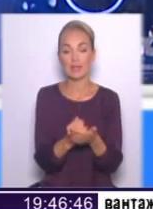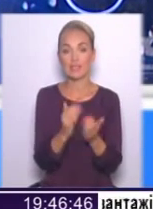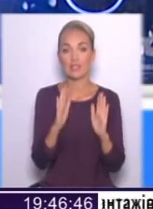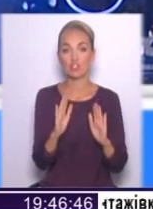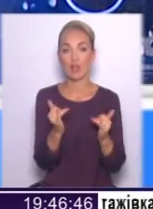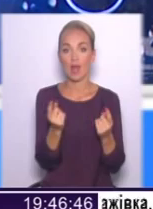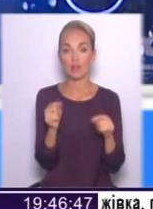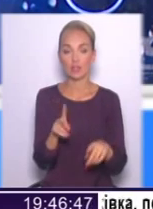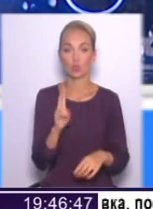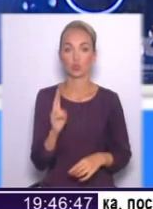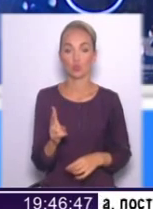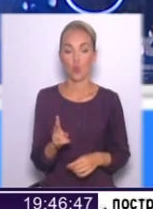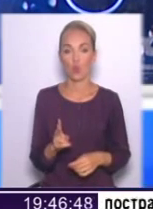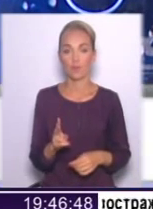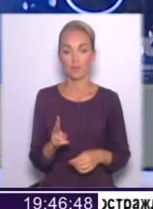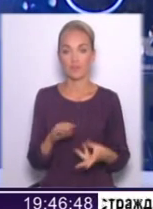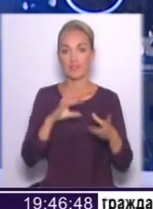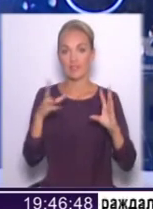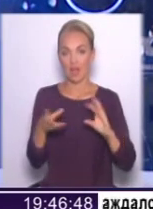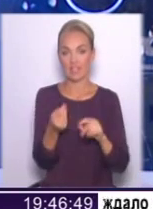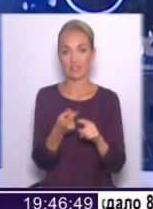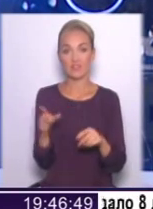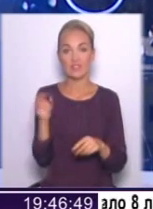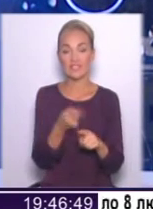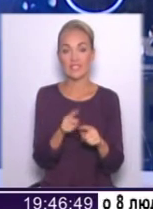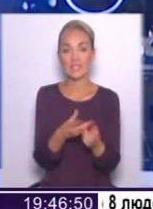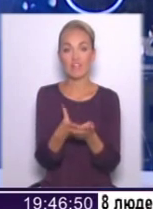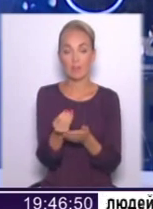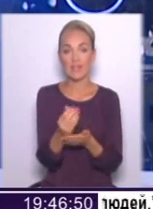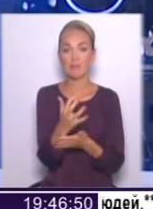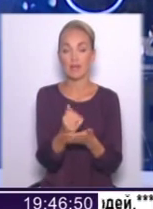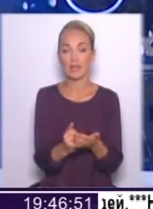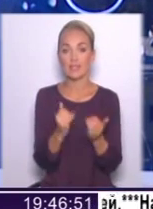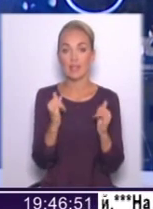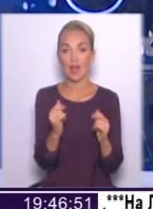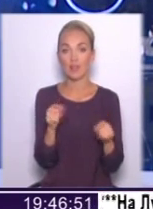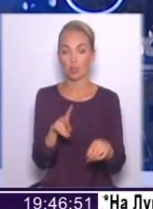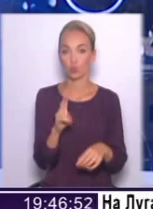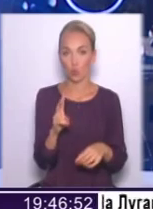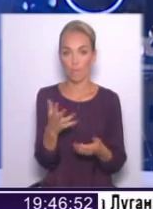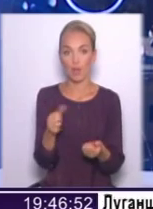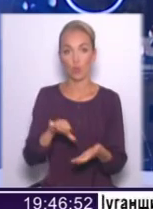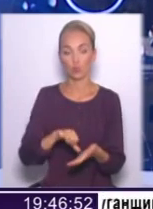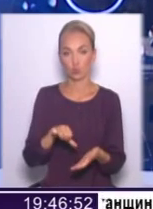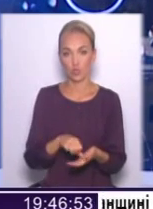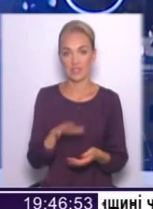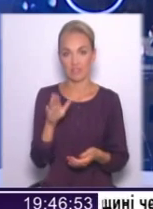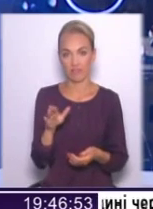хто... Ну, взагалі, всі ці виплати збереглися лише для тих, хто бере участь в